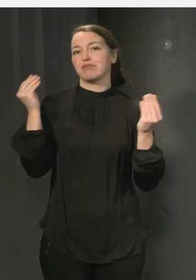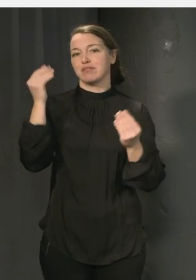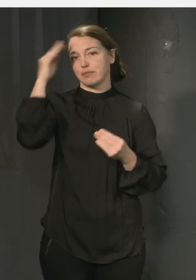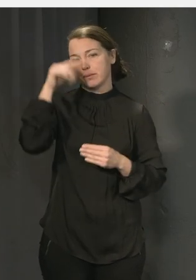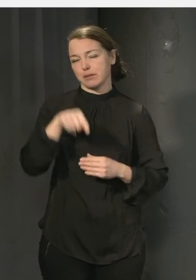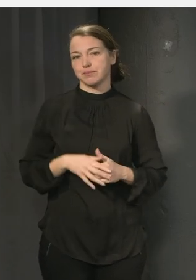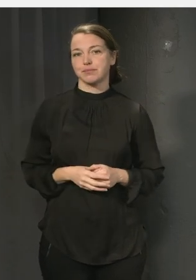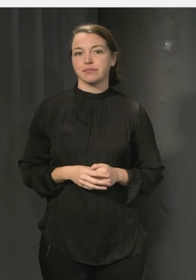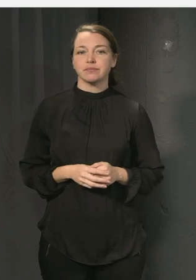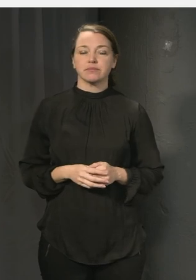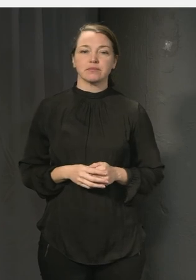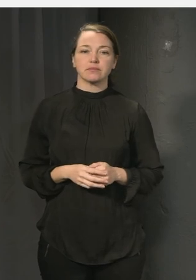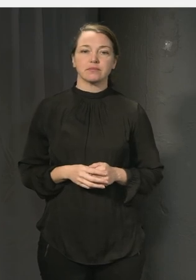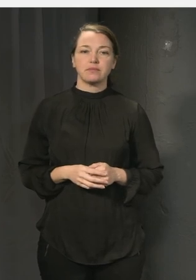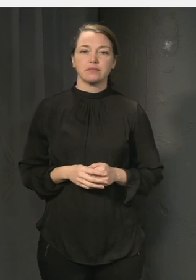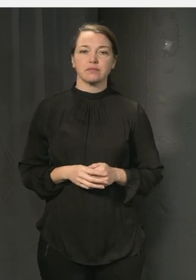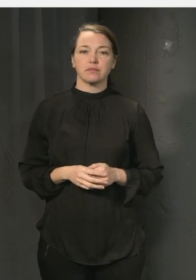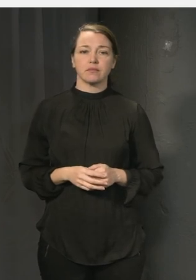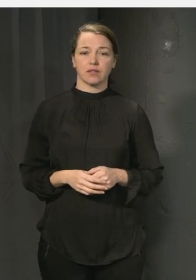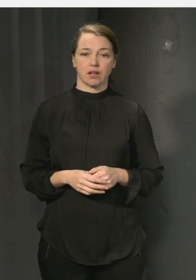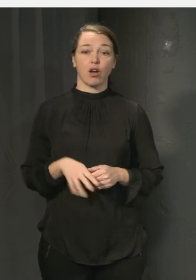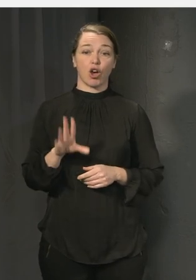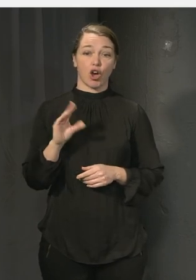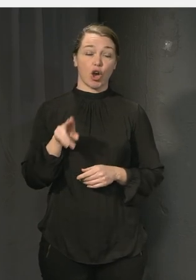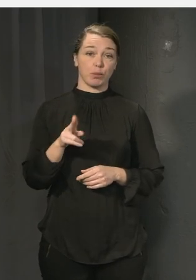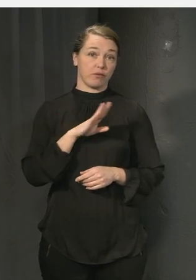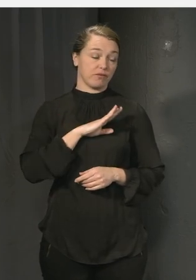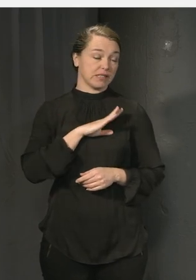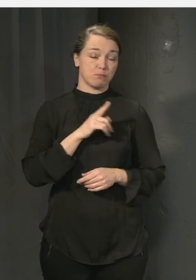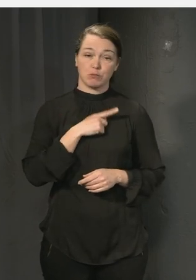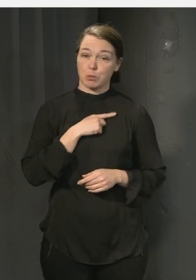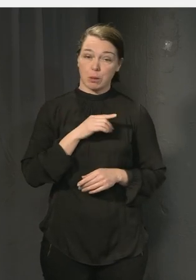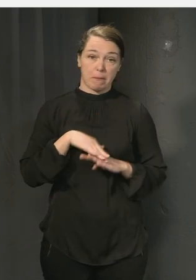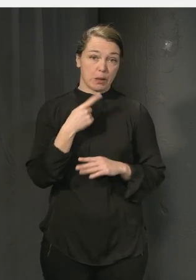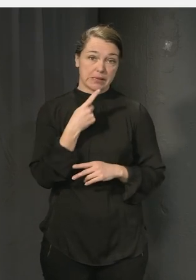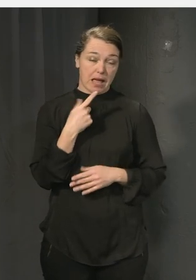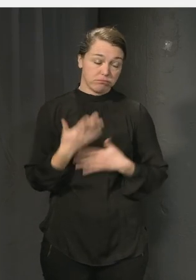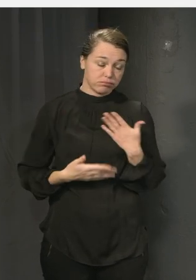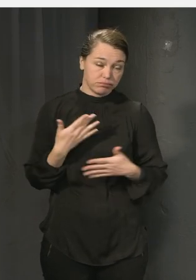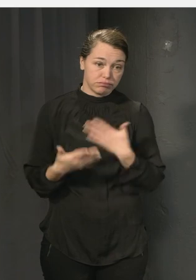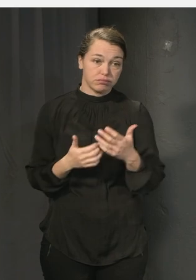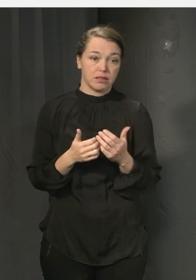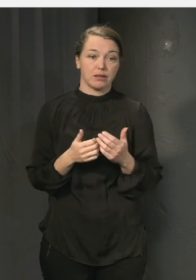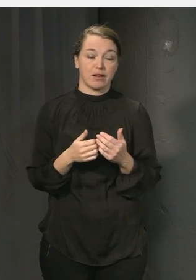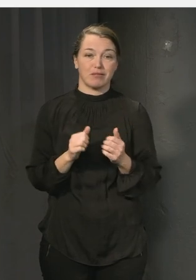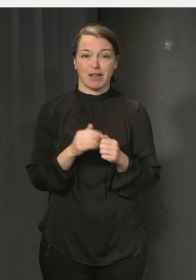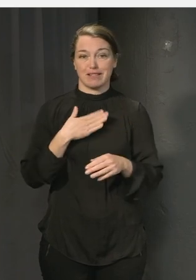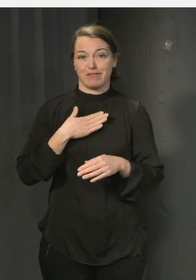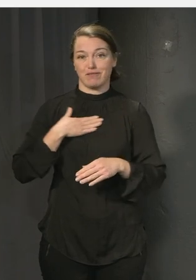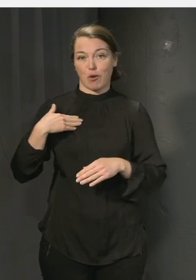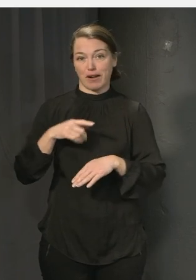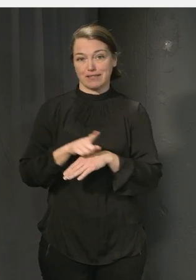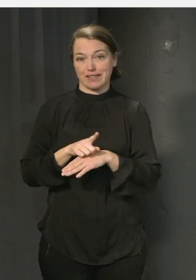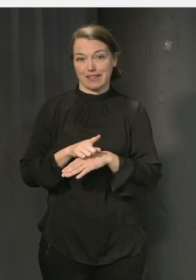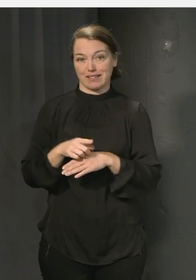finns ju hur mycket som jag ska säga såklart vi börjar liksom närma oss slutet på det här samtalet men jag tänker såhär nu vi gör det väldigt